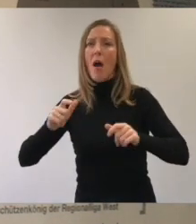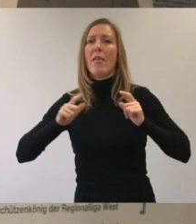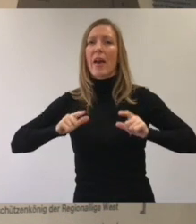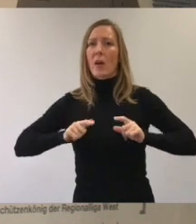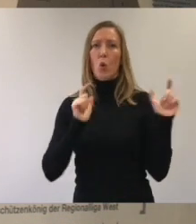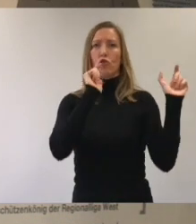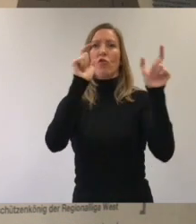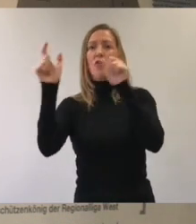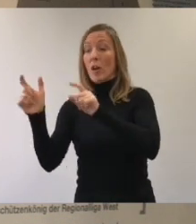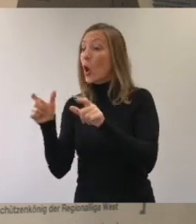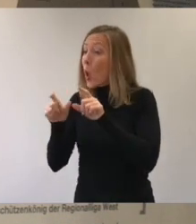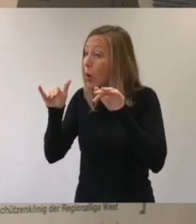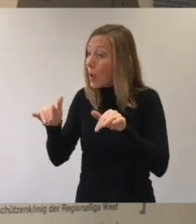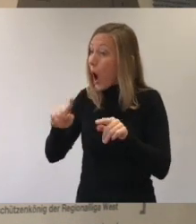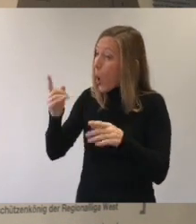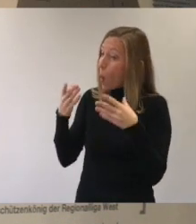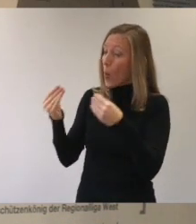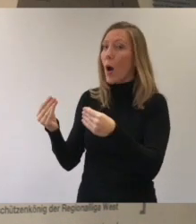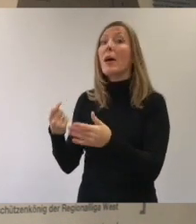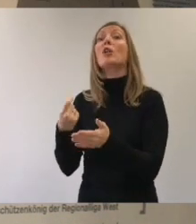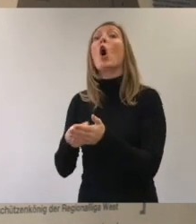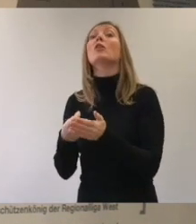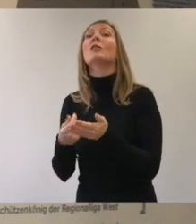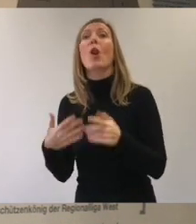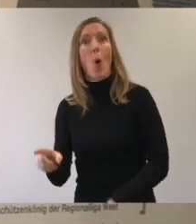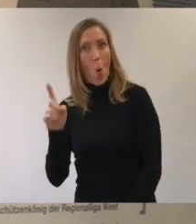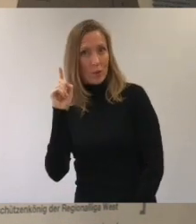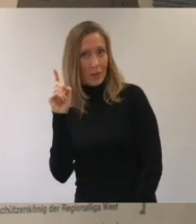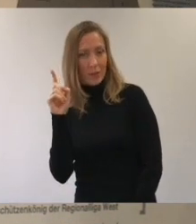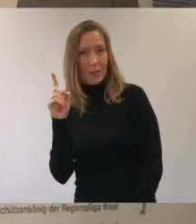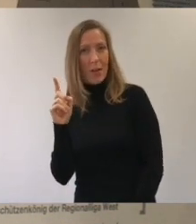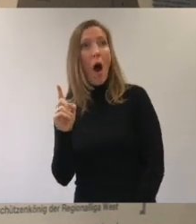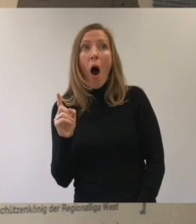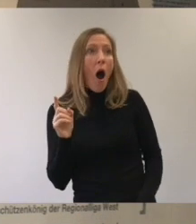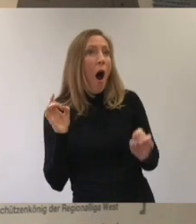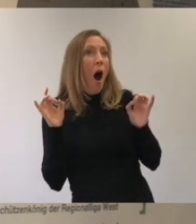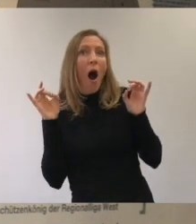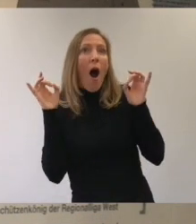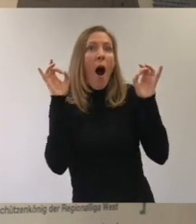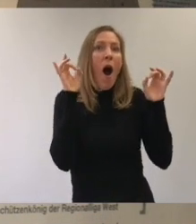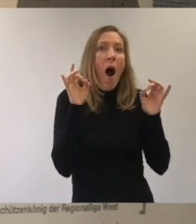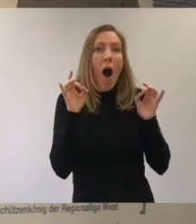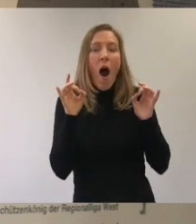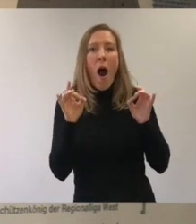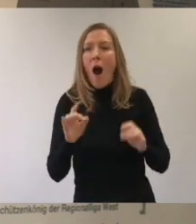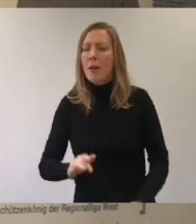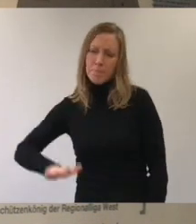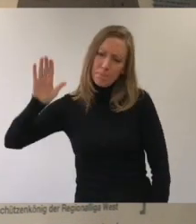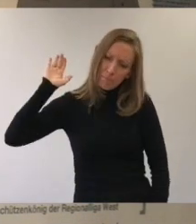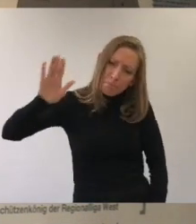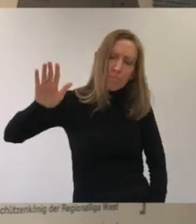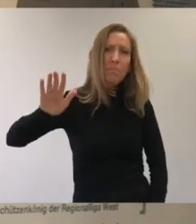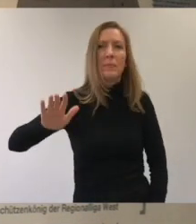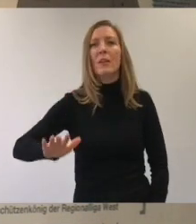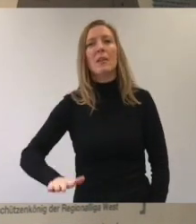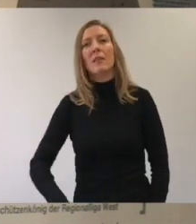ihr Trikot ab. Mit etwas Glück bekommst du eins ab. Und zwar umsonst. Ingo ist total aufgeregt. Er klopft Dirk auf